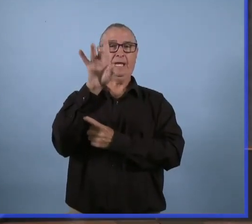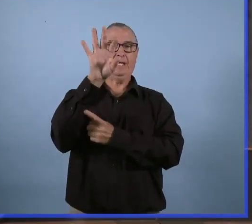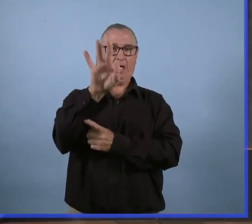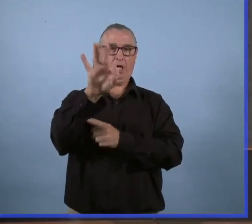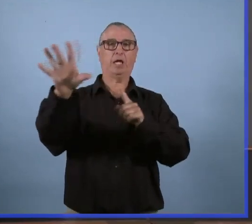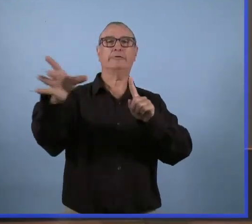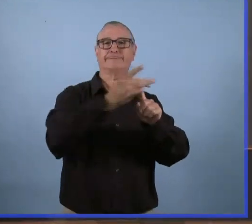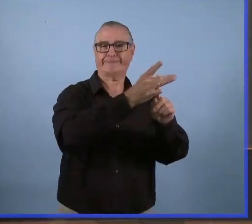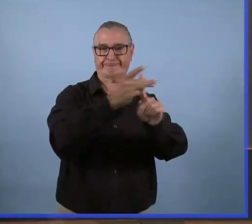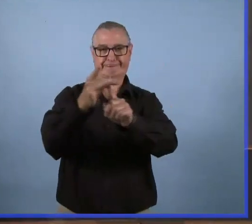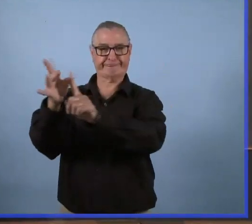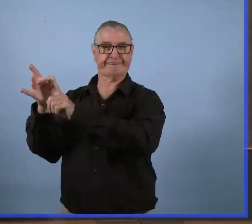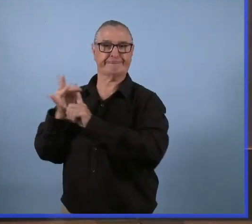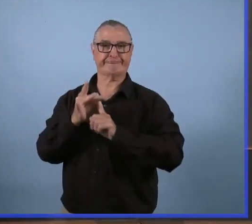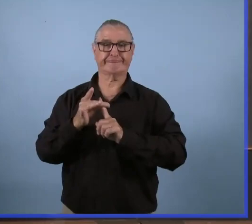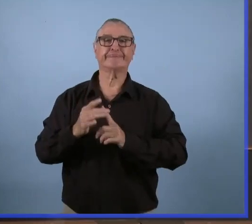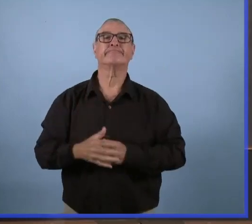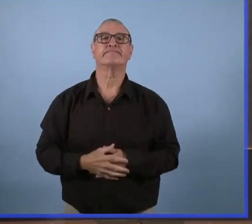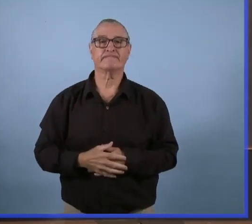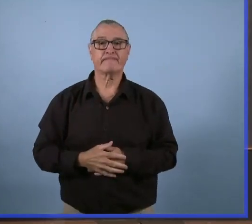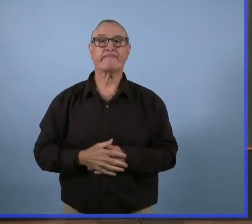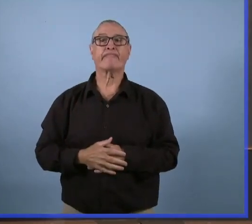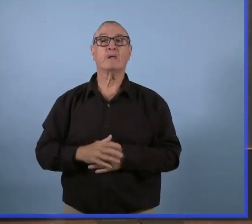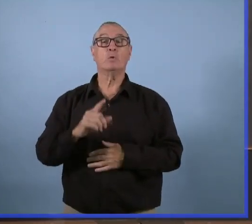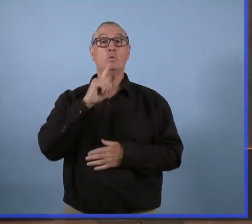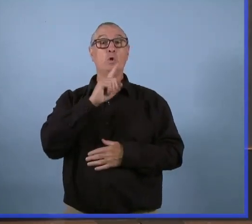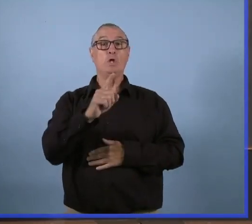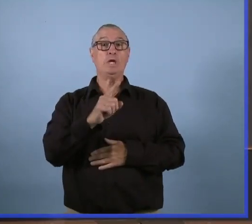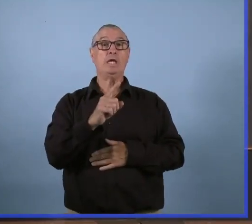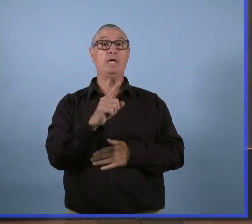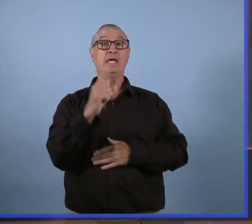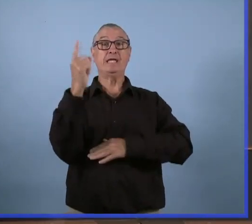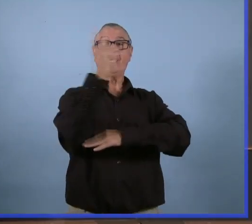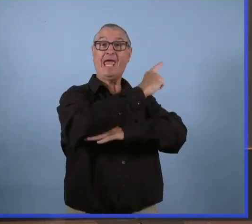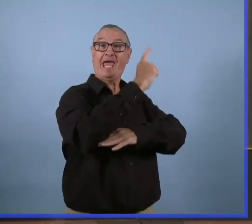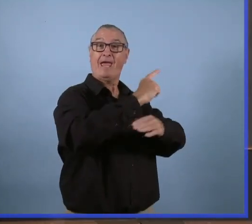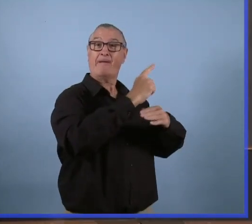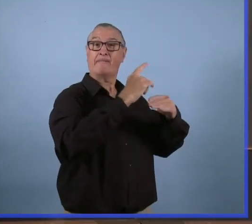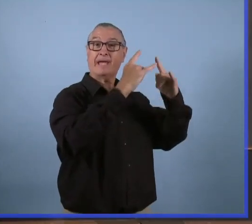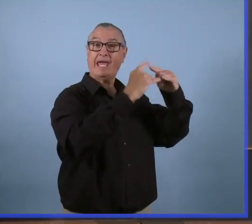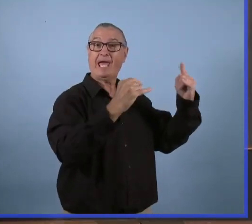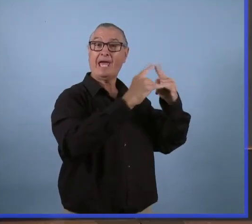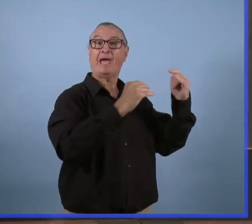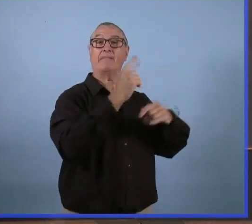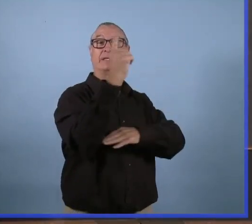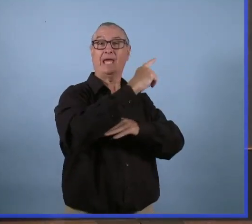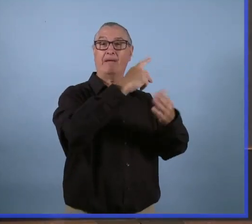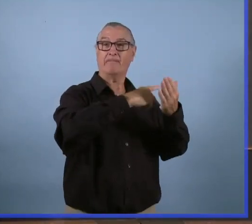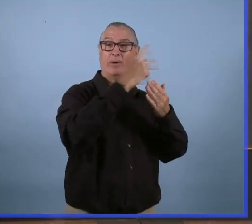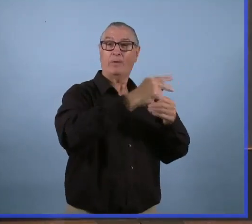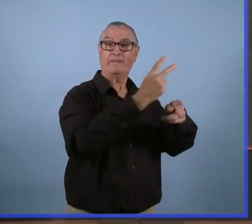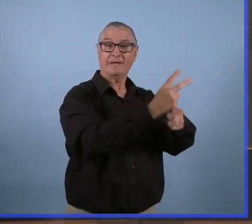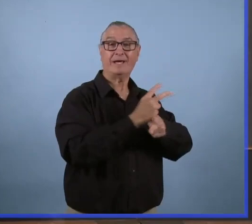partir du 1er juillet. Les camps de jour pour les enfants de 11 ans et moins